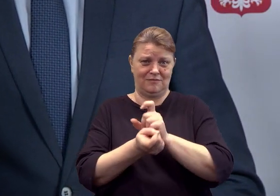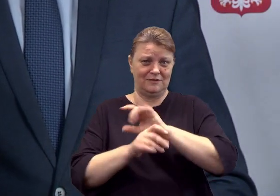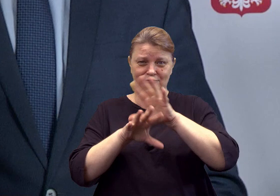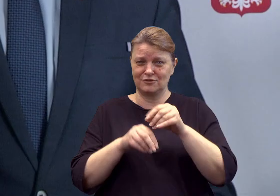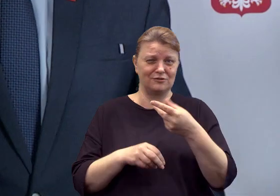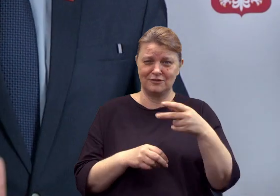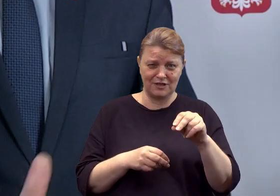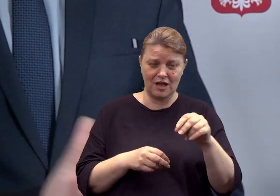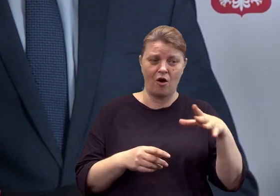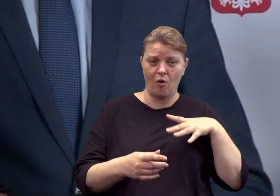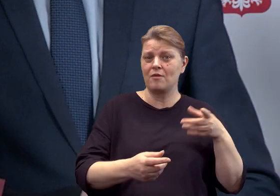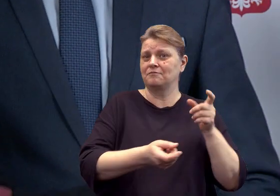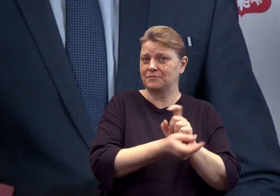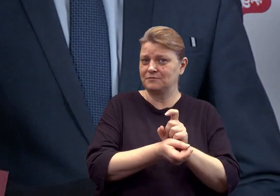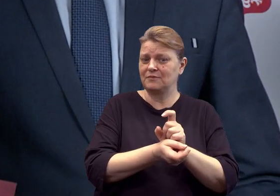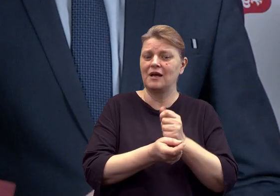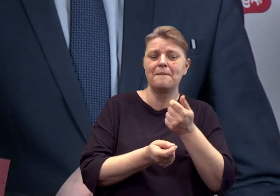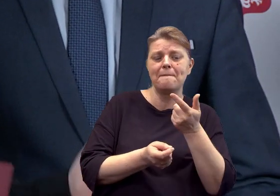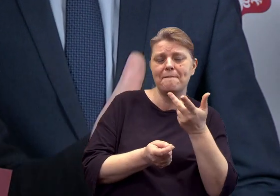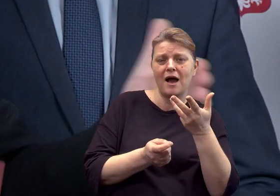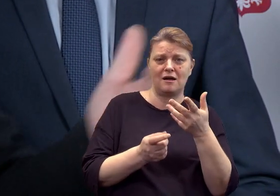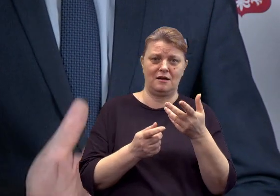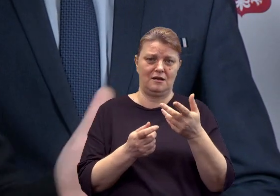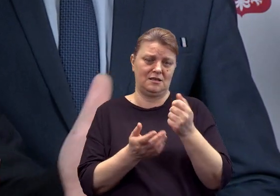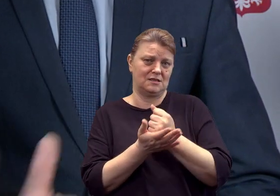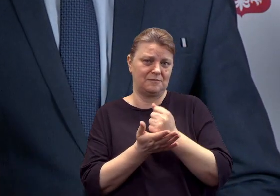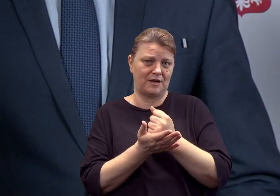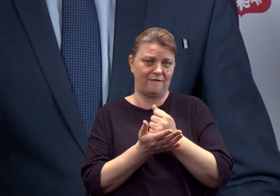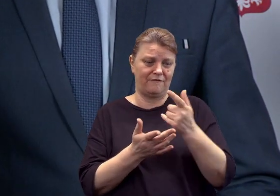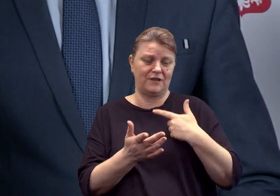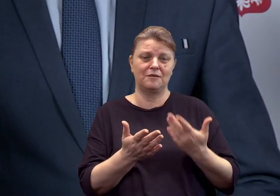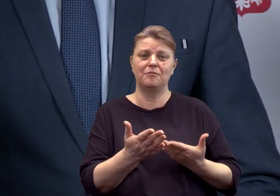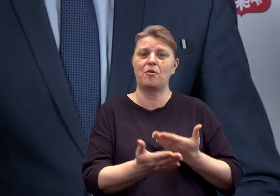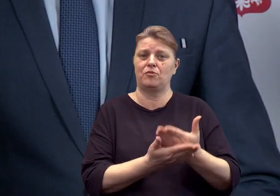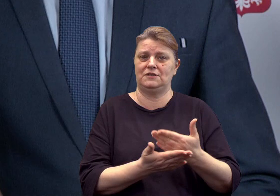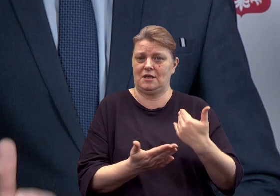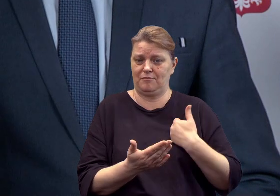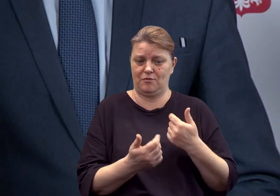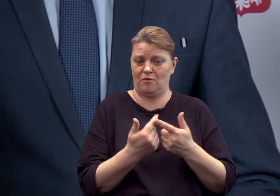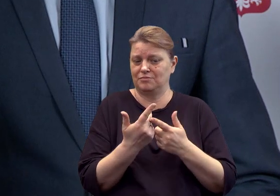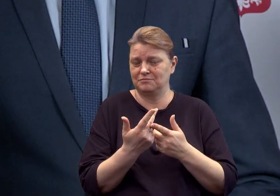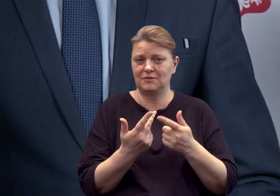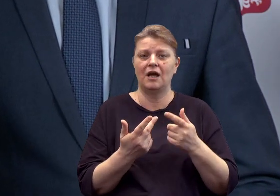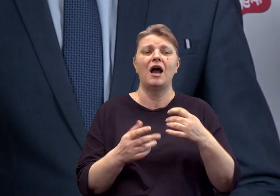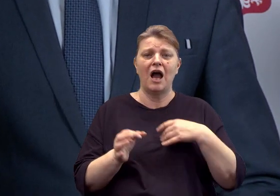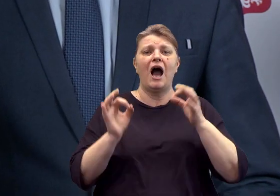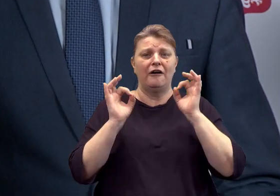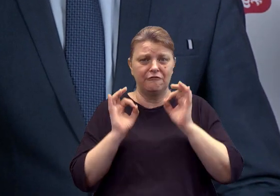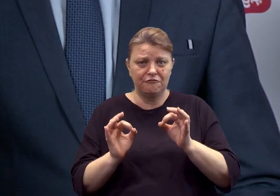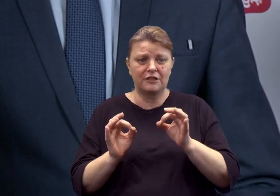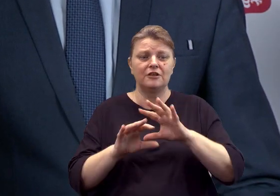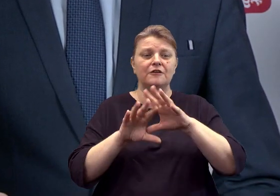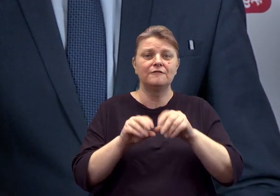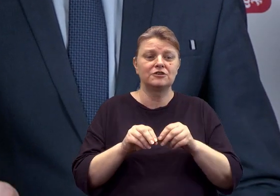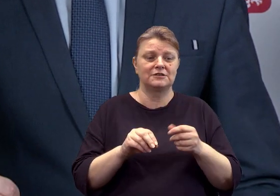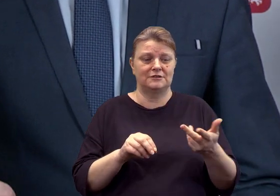Związki zawodowe kontestowały poszczególne, szczegółowe rozwiązania, które w tych kierunkowych propozycjach miały miejsce. Istotnie wszyscy nasi